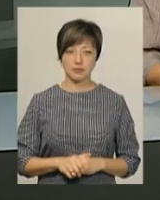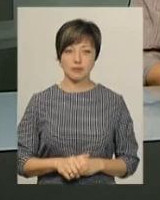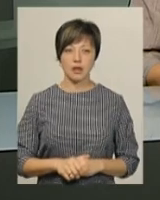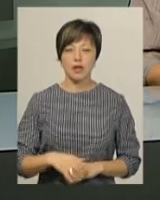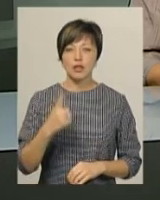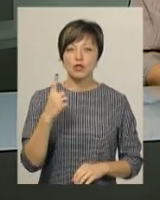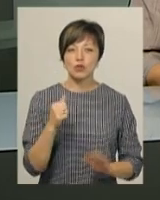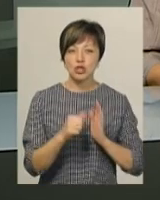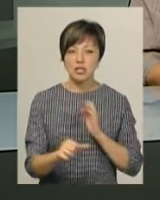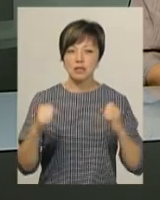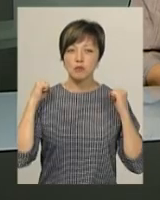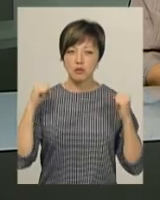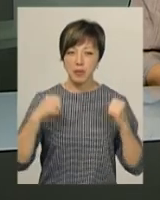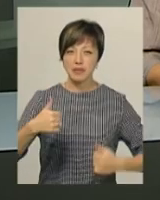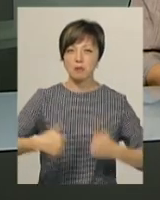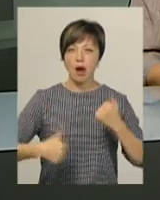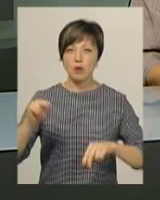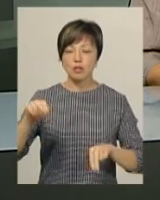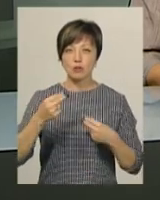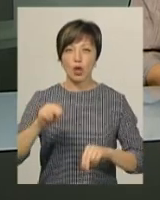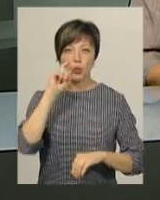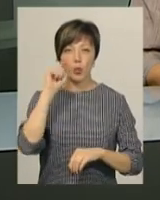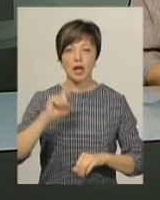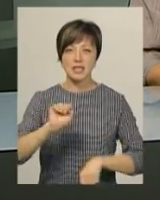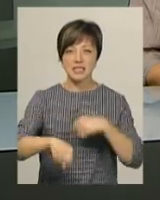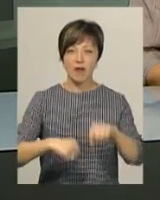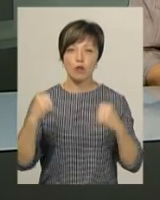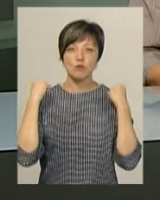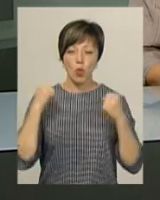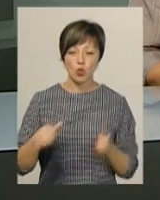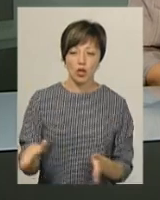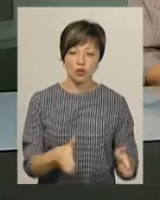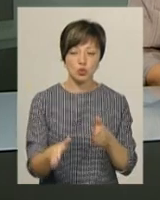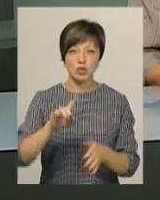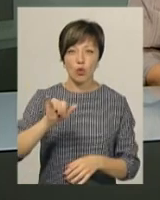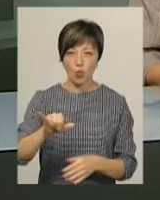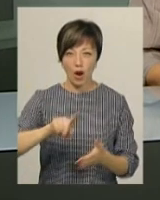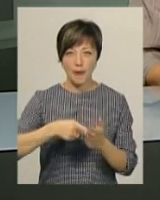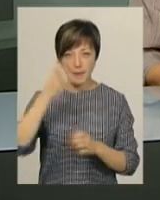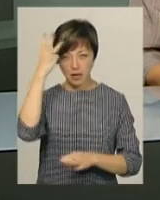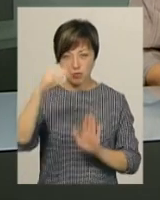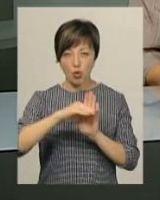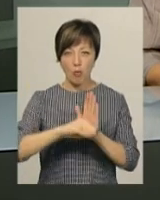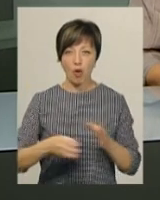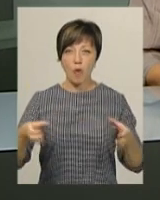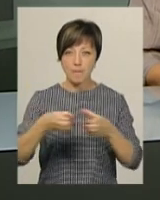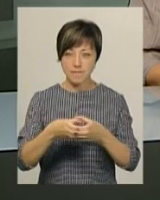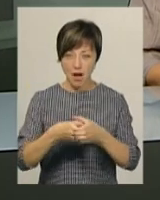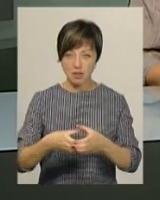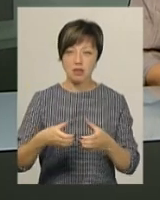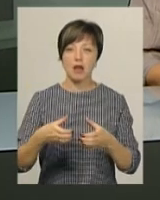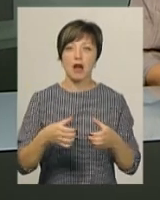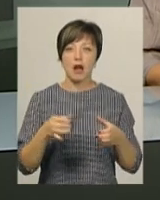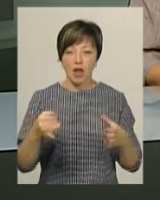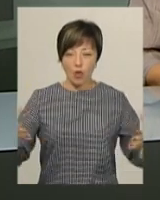160 спортсменів змагаються на чемпіонаті України з велоспорту на шосе у Хмельницькому. У програмі командна і групова гонки, а